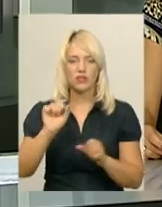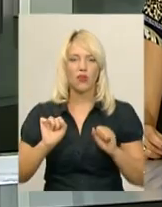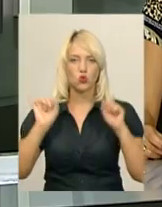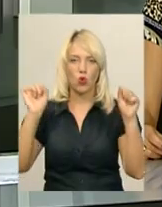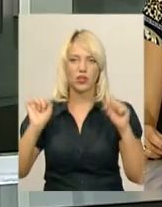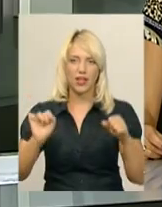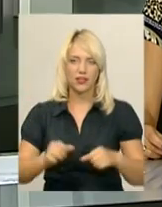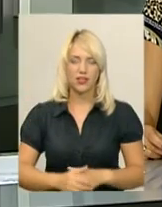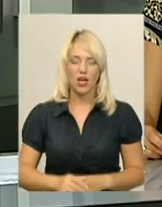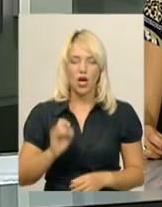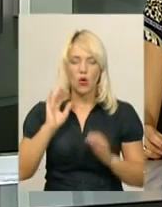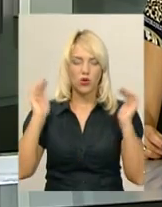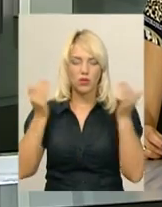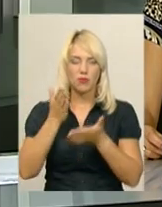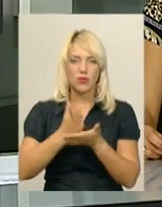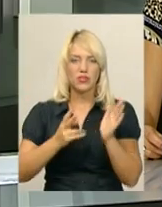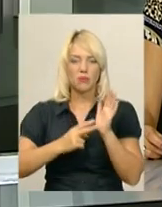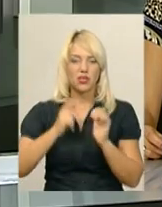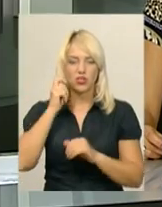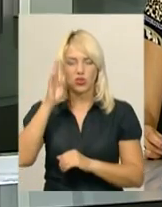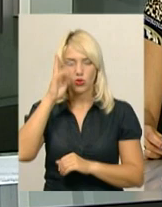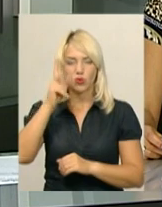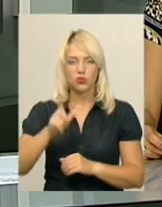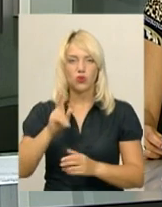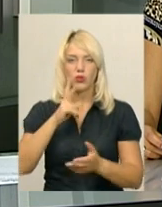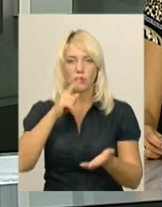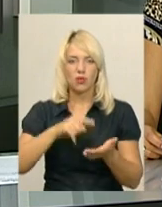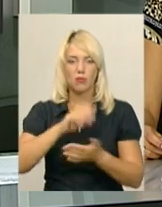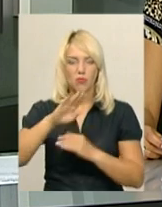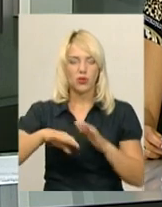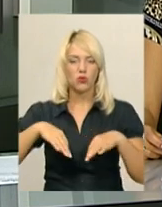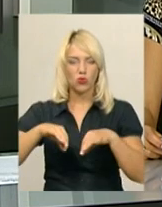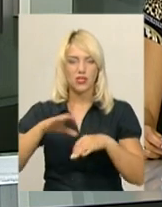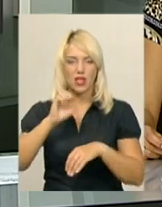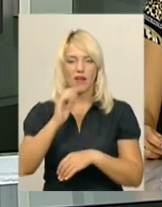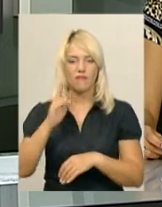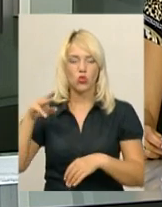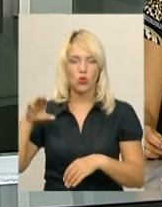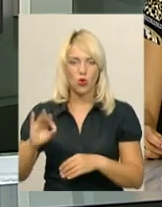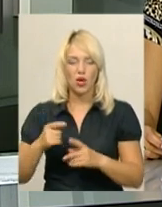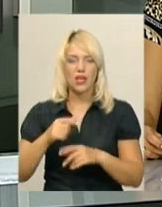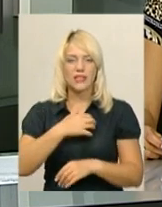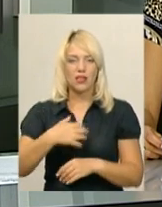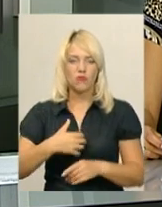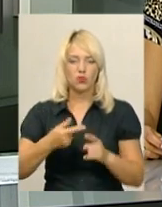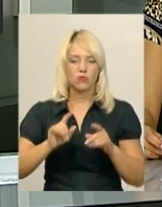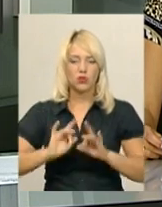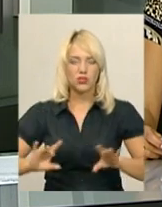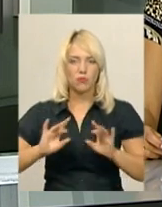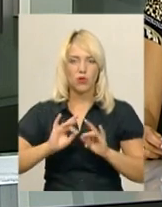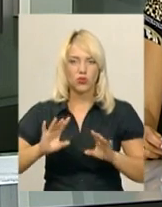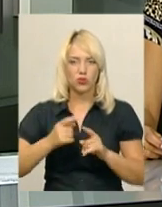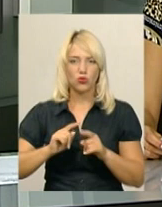У реанімації перебуває 7-річний хлопчик, котрий потрапив під колеса автобус Лавуті. Про це повідомила інспектор сектору